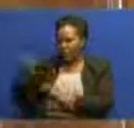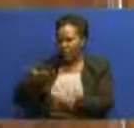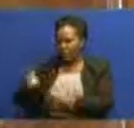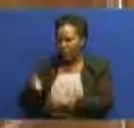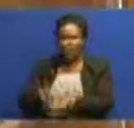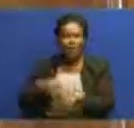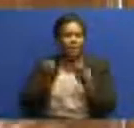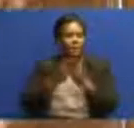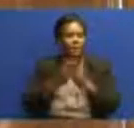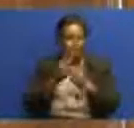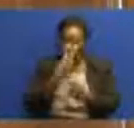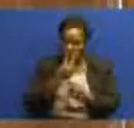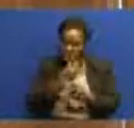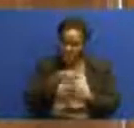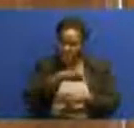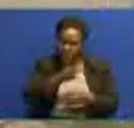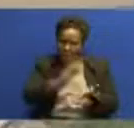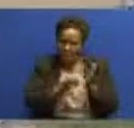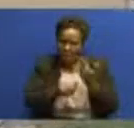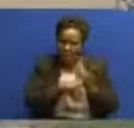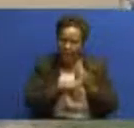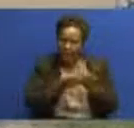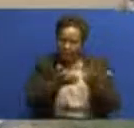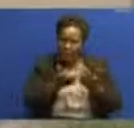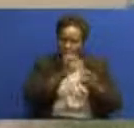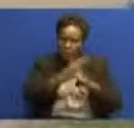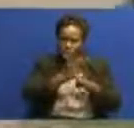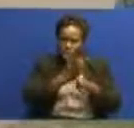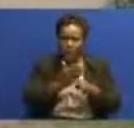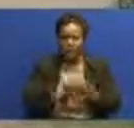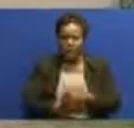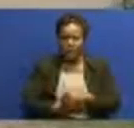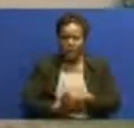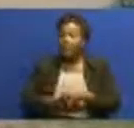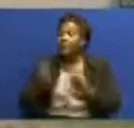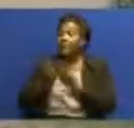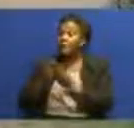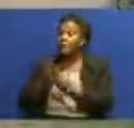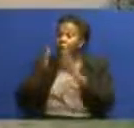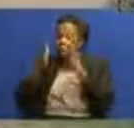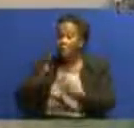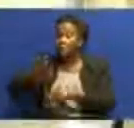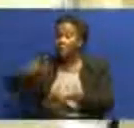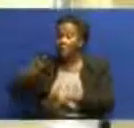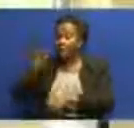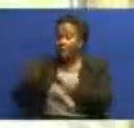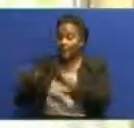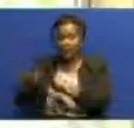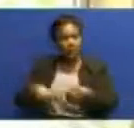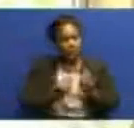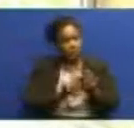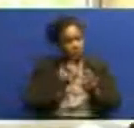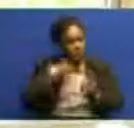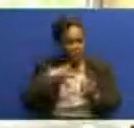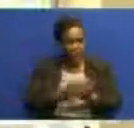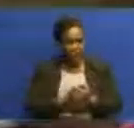niwabi kukuingine kuna moshkelia wata fix awali mkua mkua mkua singida dktari rahim nchimbi ameyomba wizara ya habari kuyangalia singida